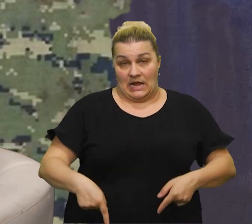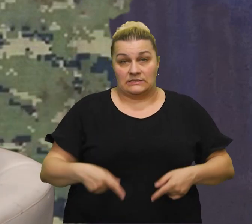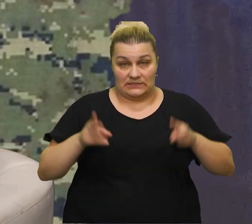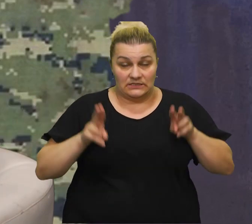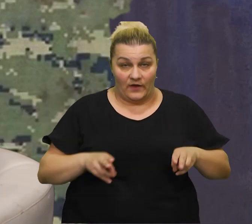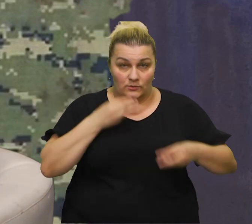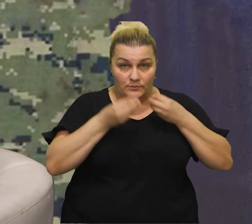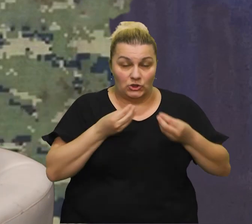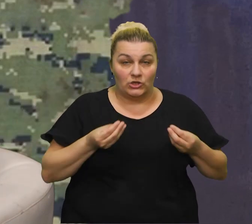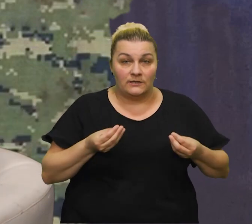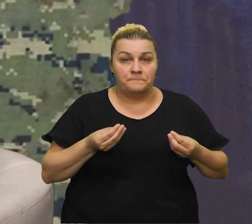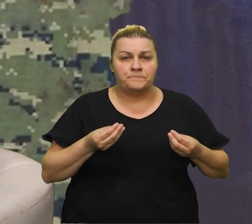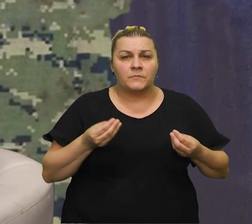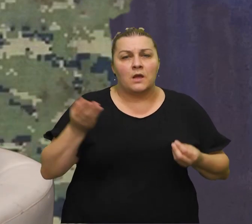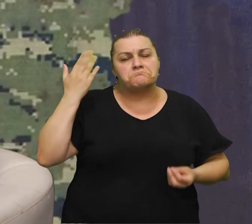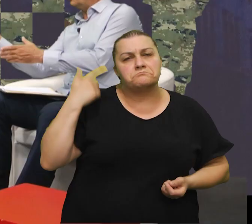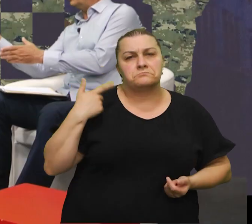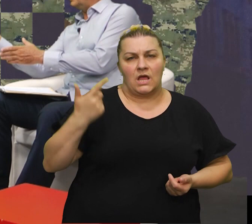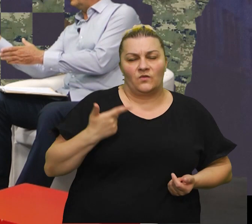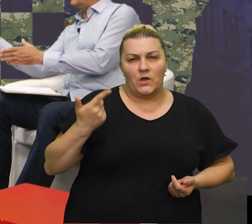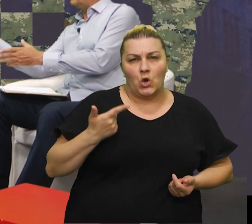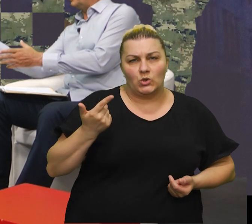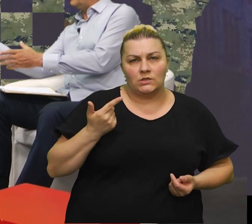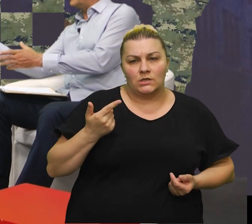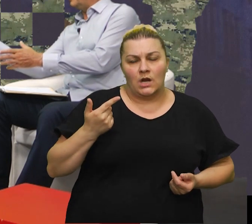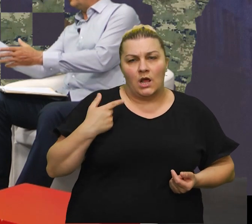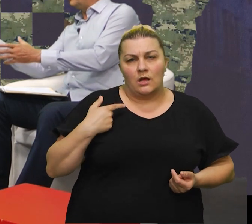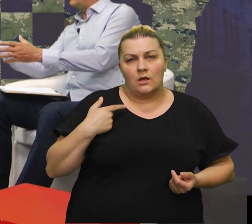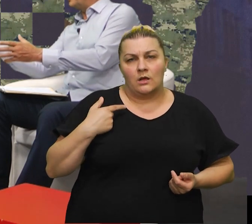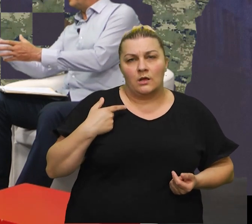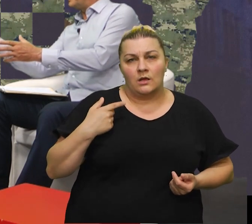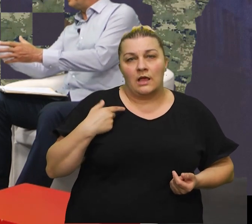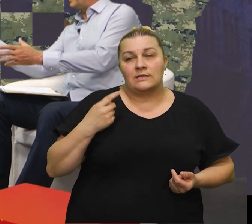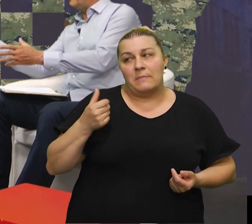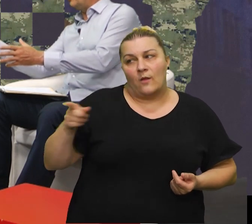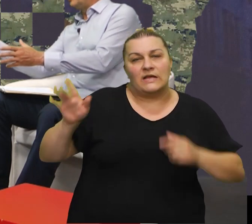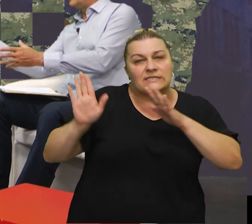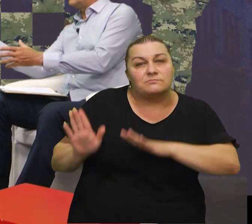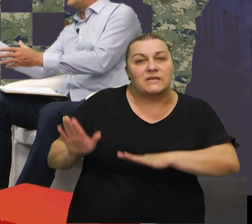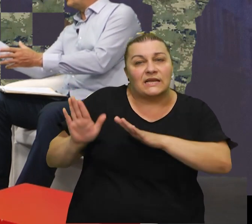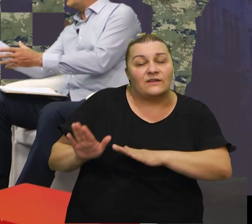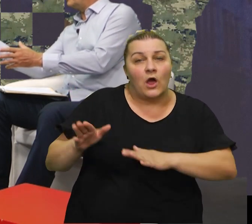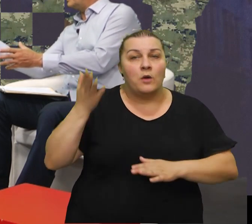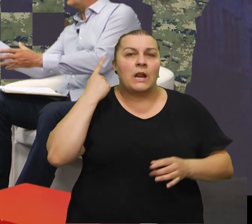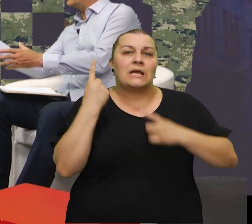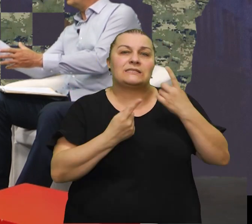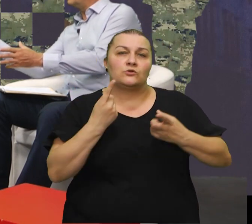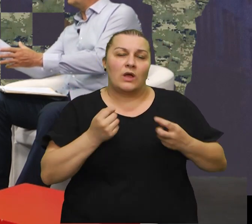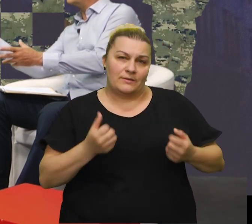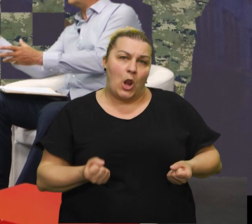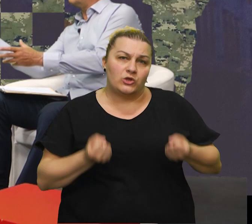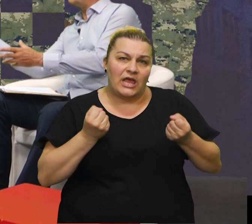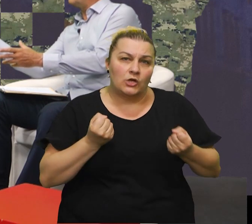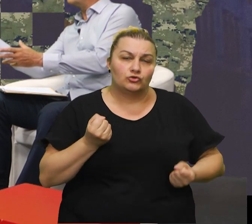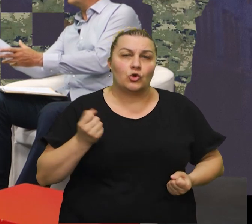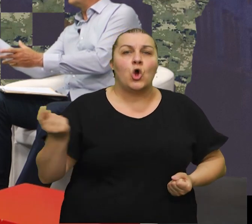današnju stvarnost. Bio sam prije dvije godine, pored vas, evo, malo sam vas je smirio, situacija je bila jako nezgodna,